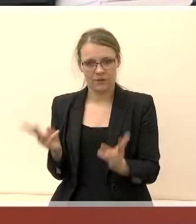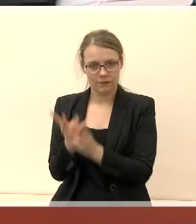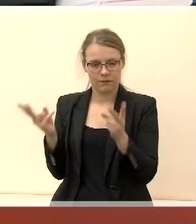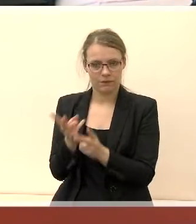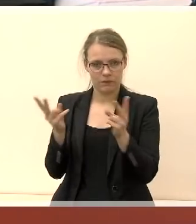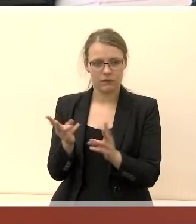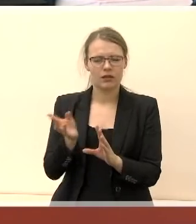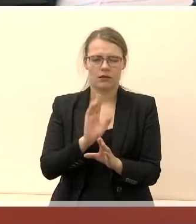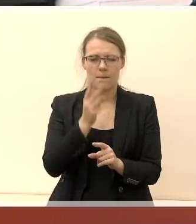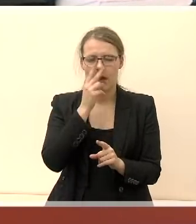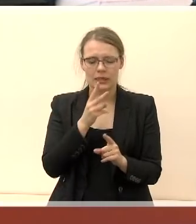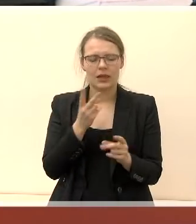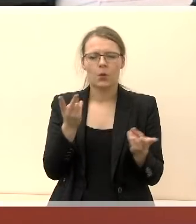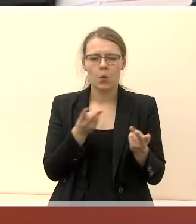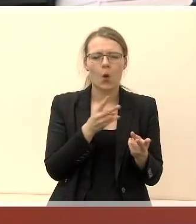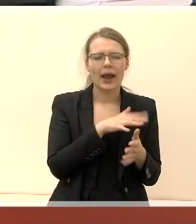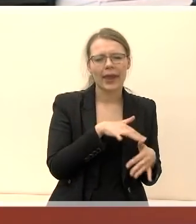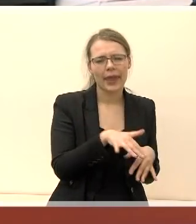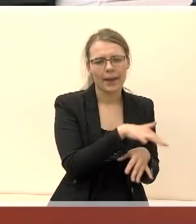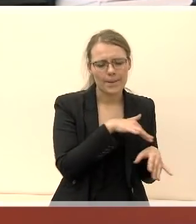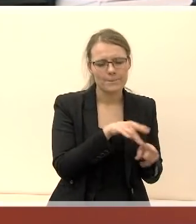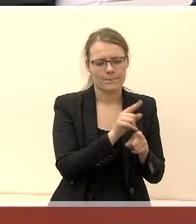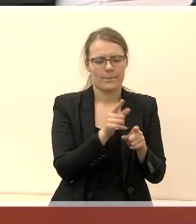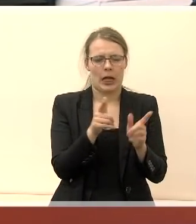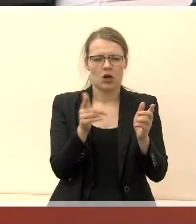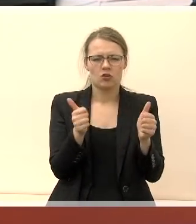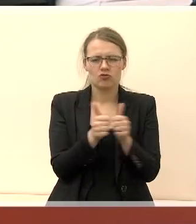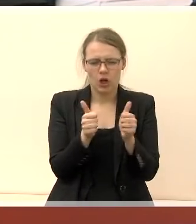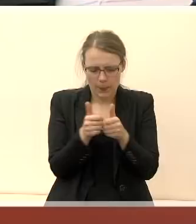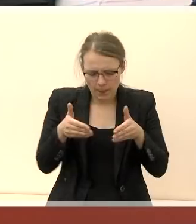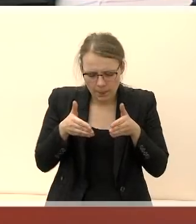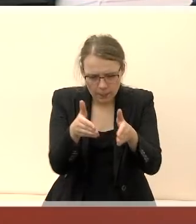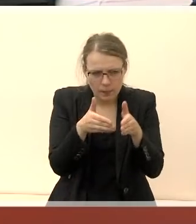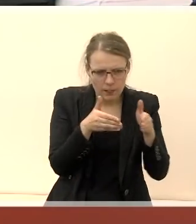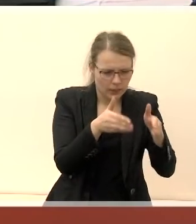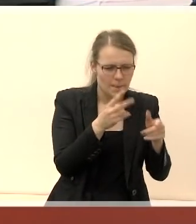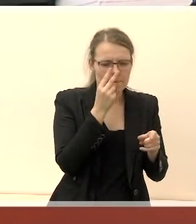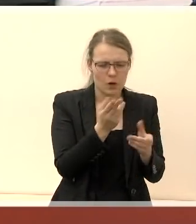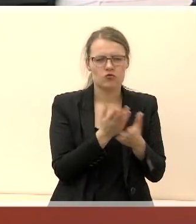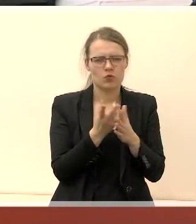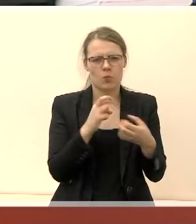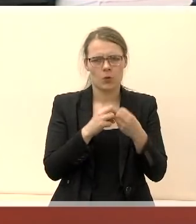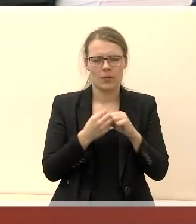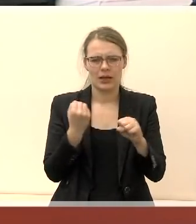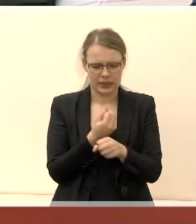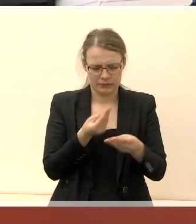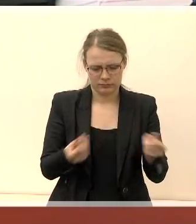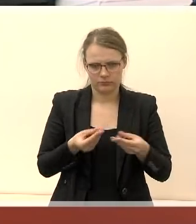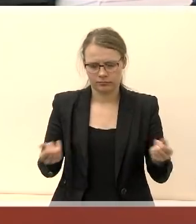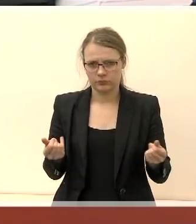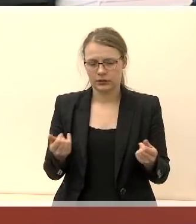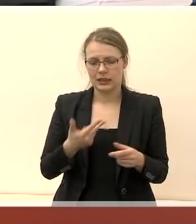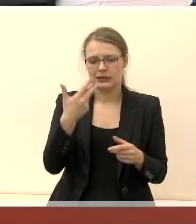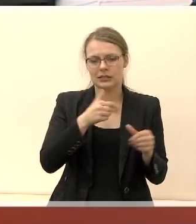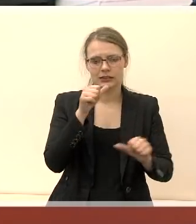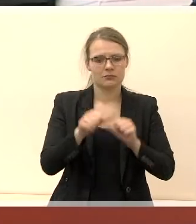reikalingą kiemų į kiemus, į šalygatvius, įvažiajimus problemų sprendimas. Kaimuos per triši metų